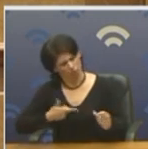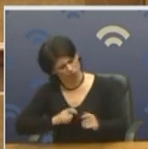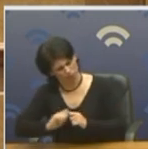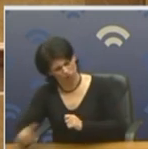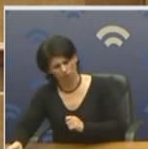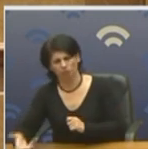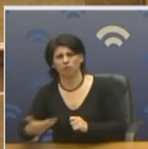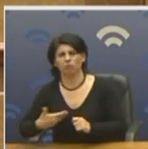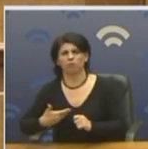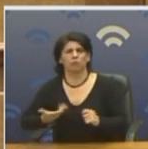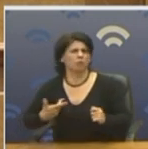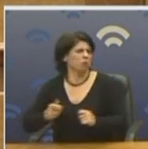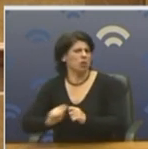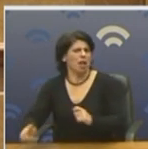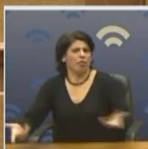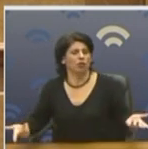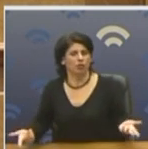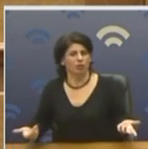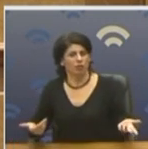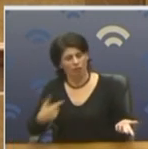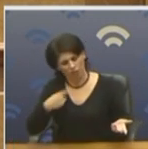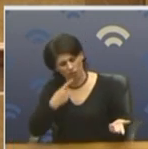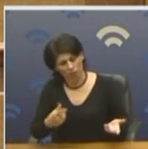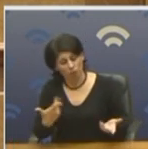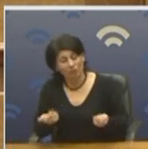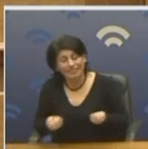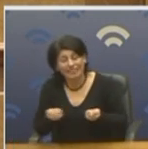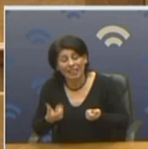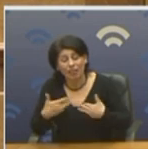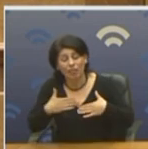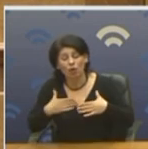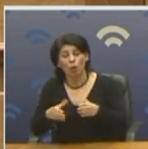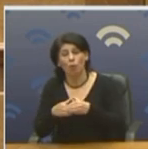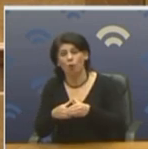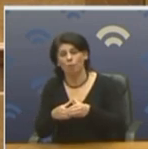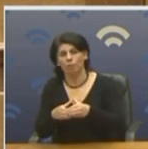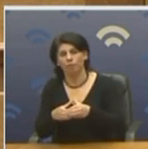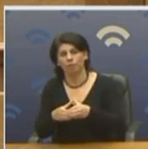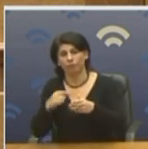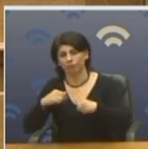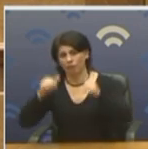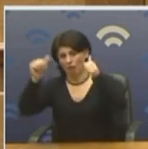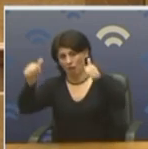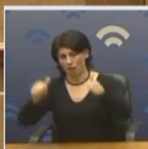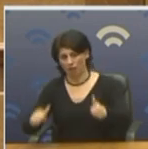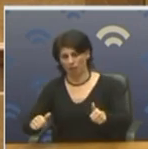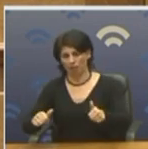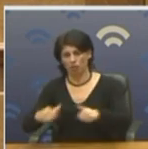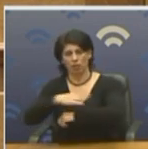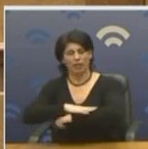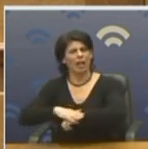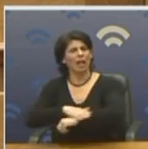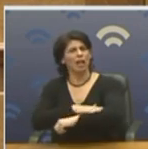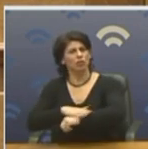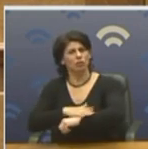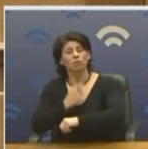σας πω, πότε τι κάναμε εμείς. Για να τελειώνει η ιστορία. δεν το ανακοινώσαμε ποτέ, Αγγερματά. Έβγαλα ανακοίνωση το Νοσοκομείο Καστοριάς. Ότι